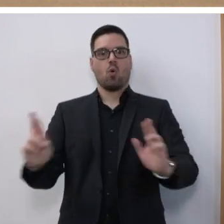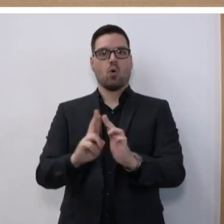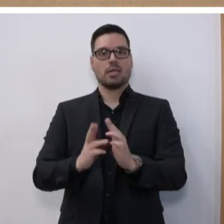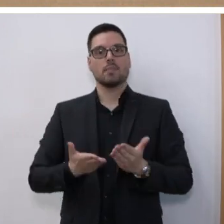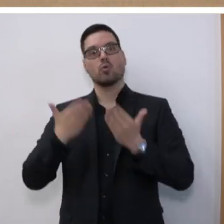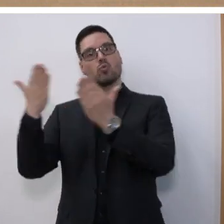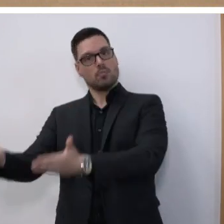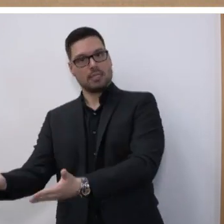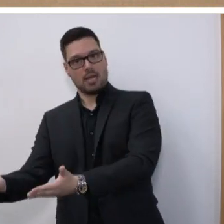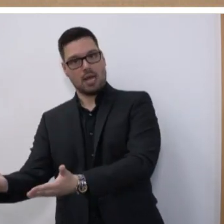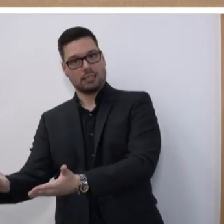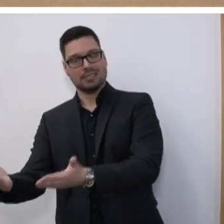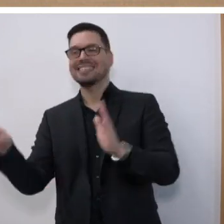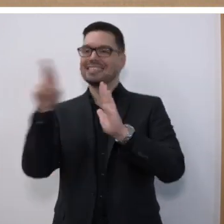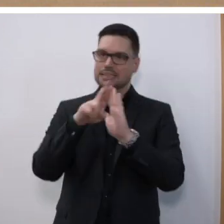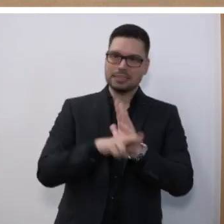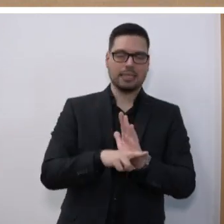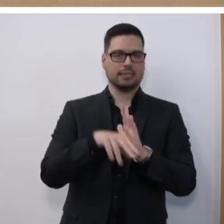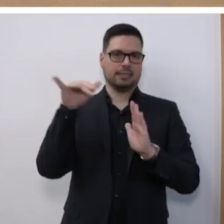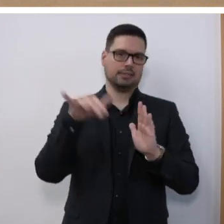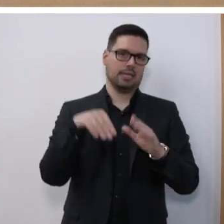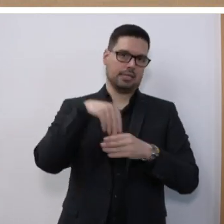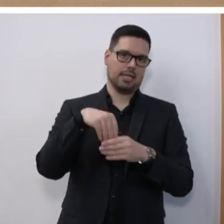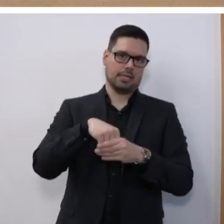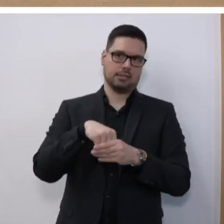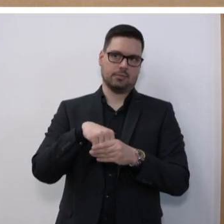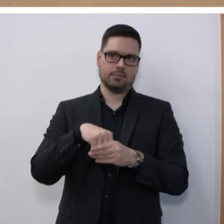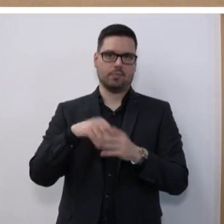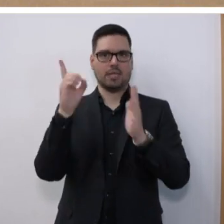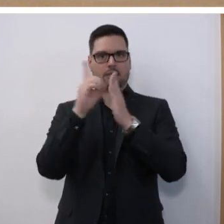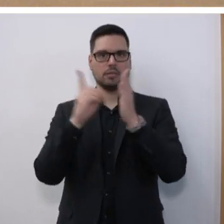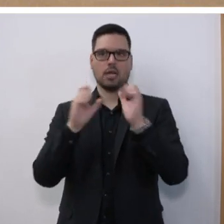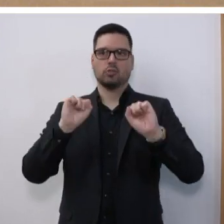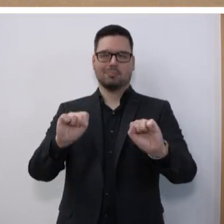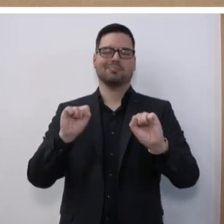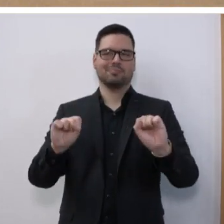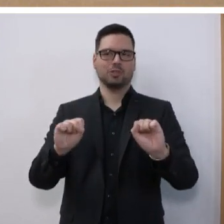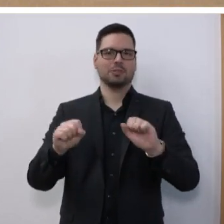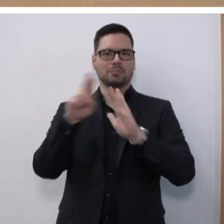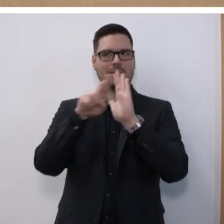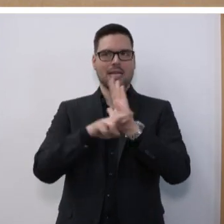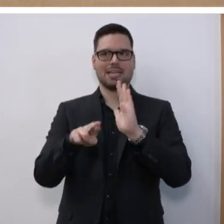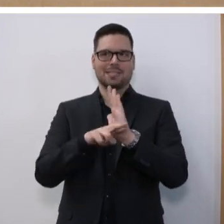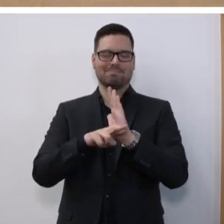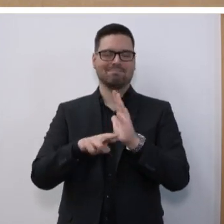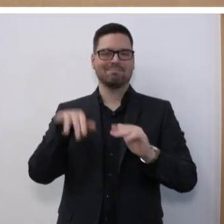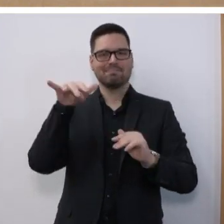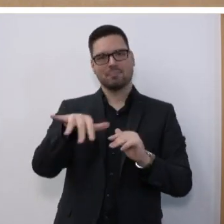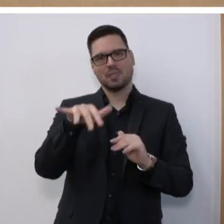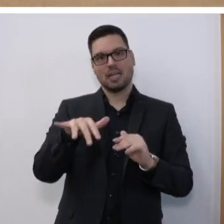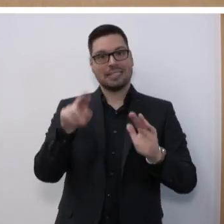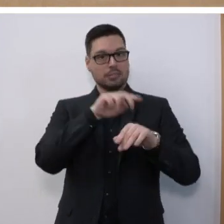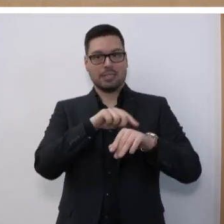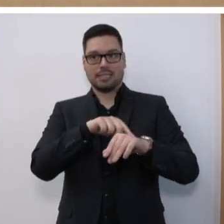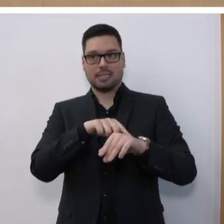Das ist das Anliegen dieses Gesetzes. Die alten Datenschutzregeln in Schulen sind nicht mehr zeitgemäß und